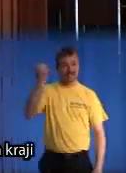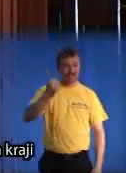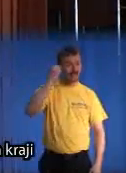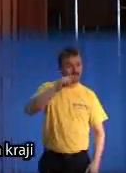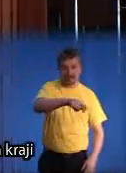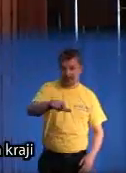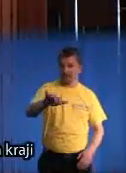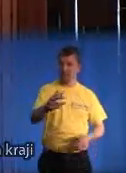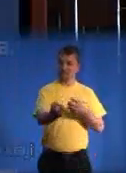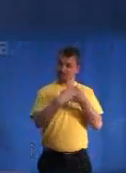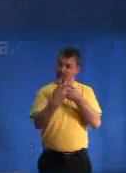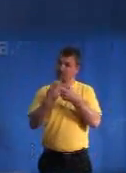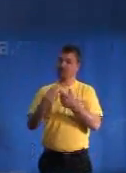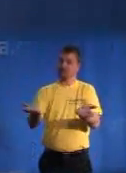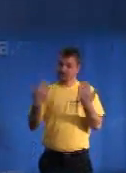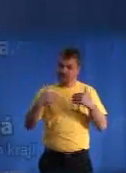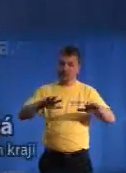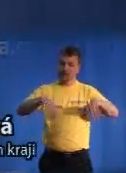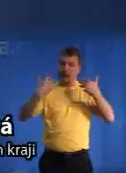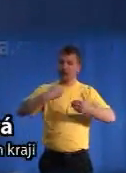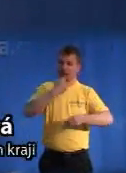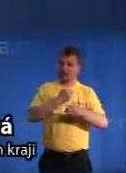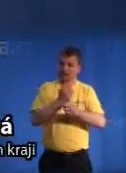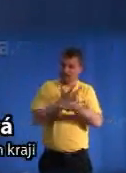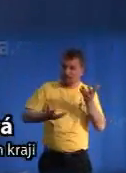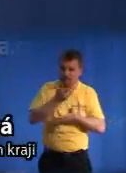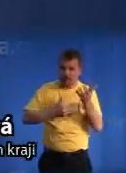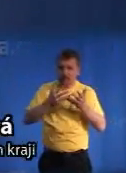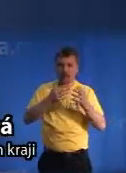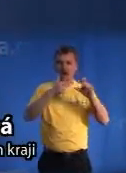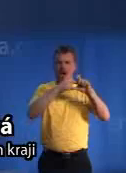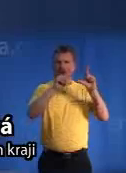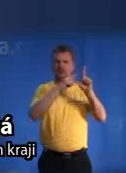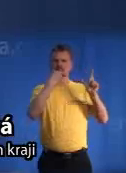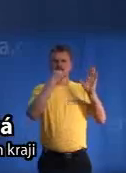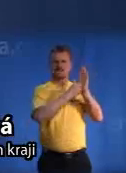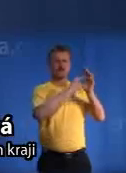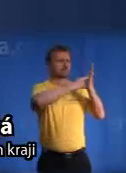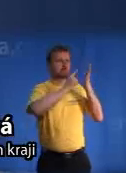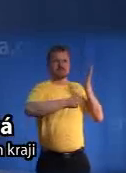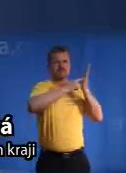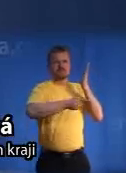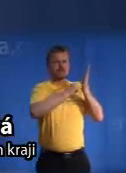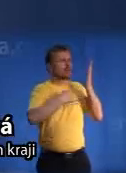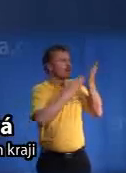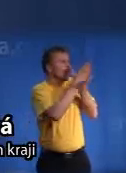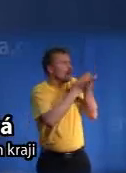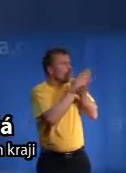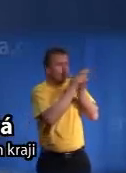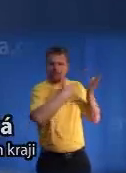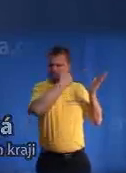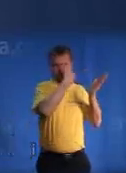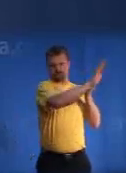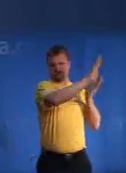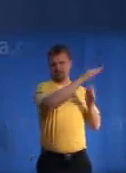politikou suverenity. Dejme dohromady chytré lidi ze všech možných oborů, ale nestanovujme jim žádné limity,